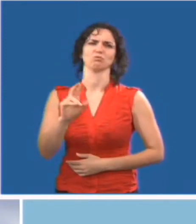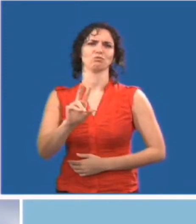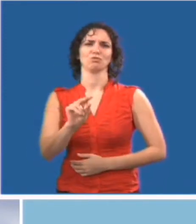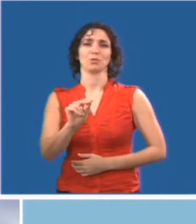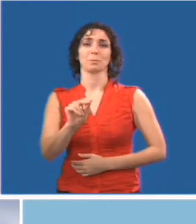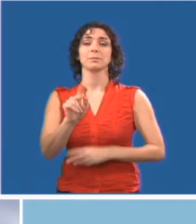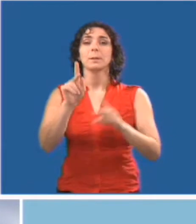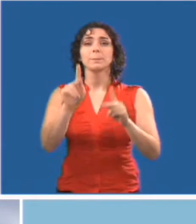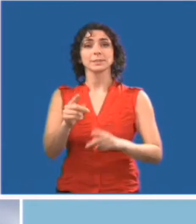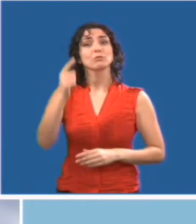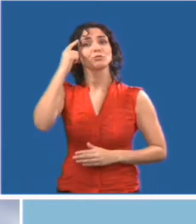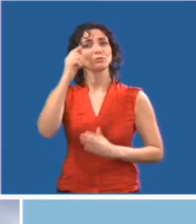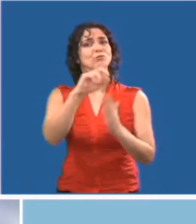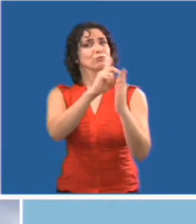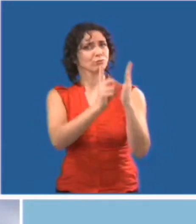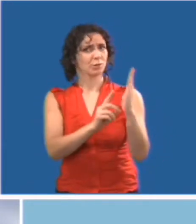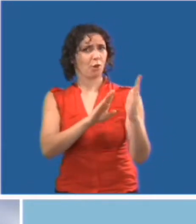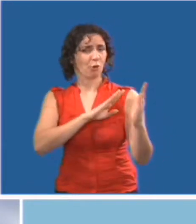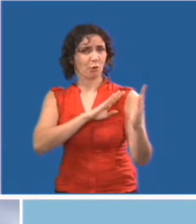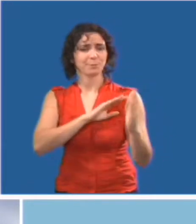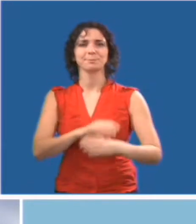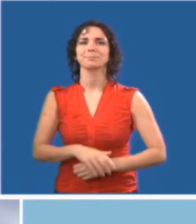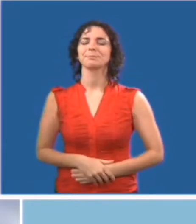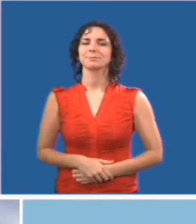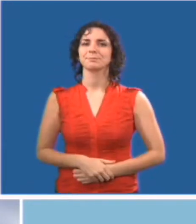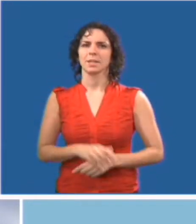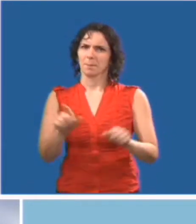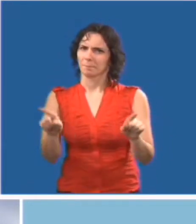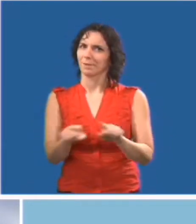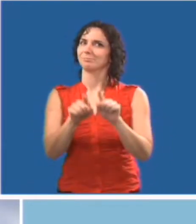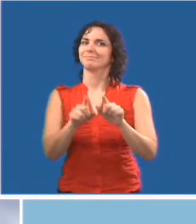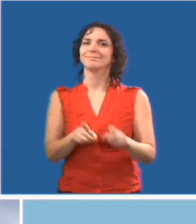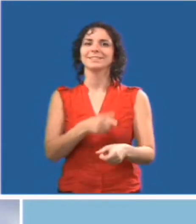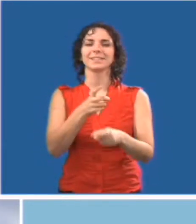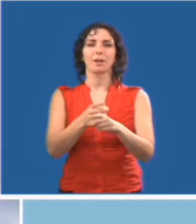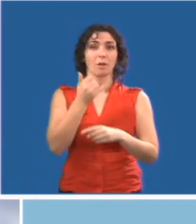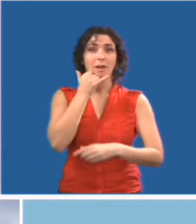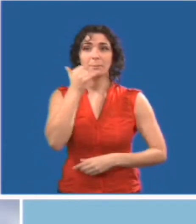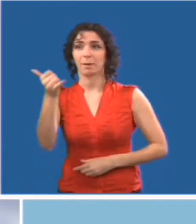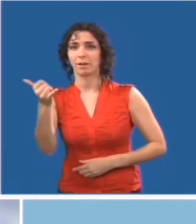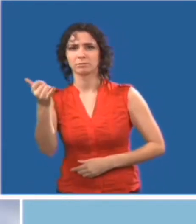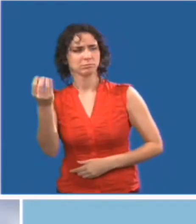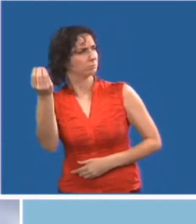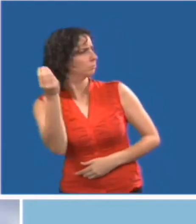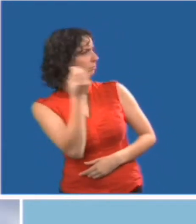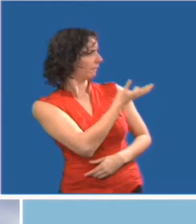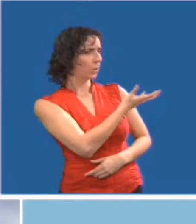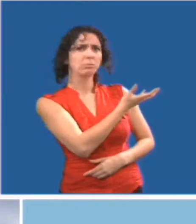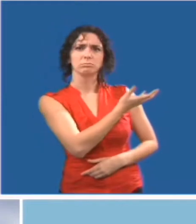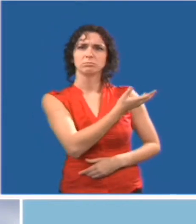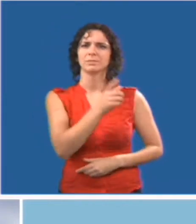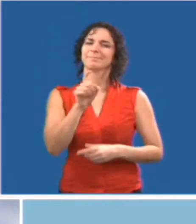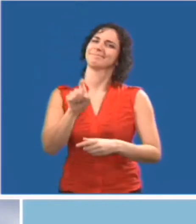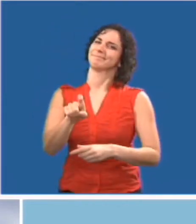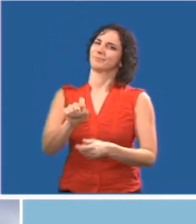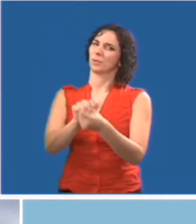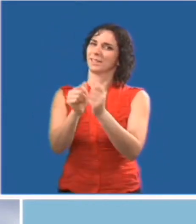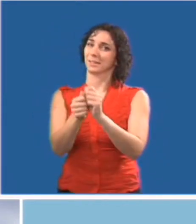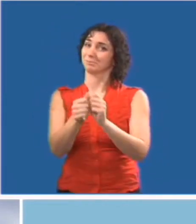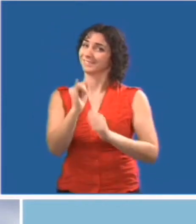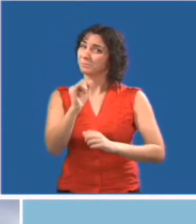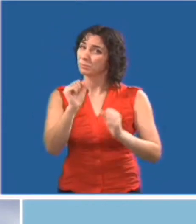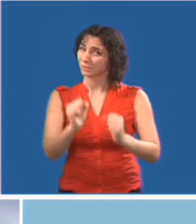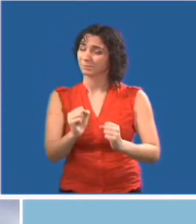intellectuelle ou développementale. Le directeur a fait un appel semblable pour